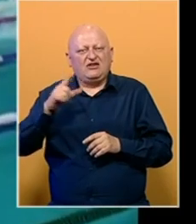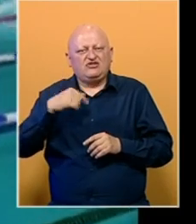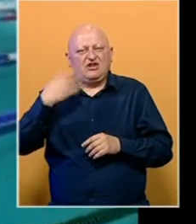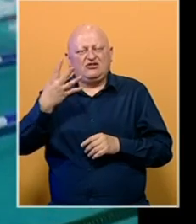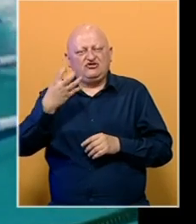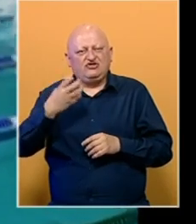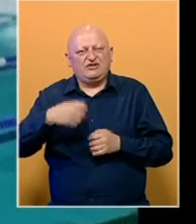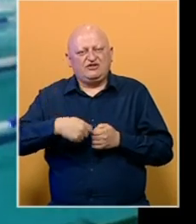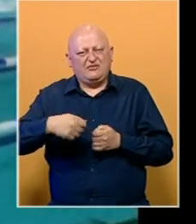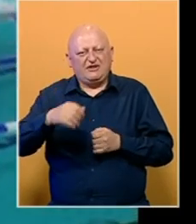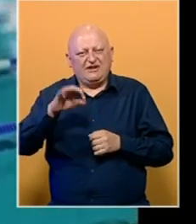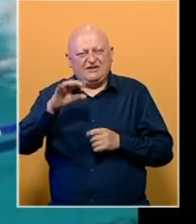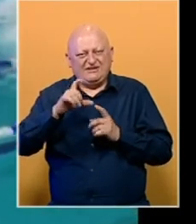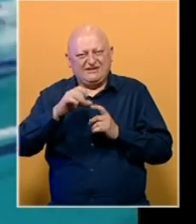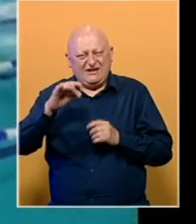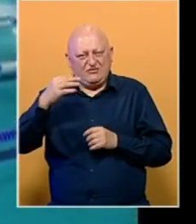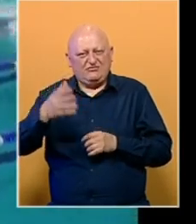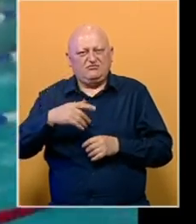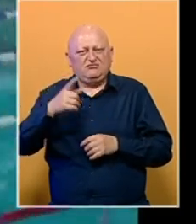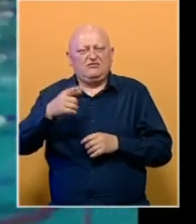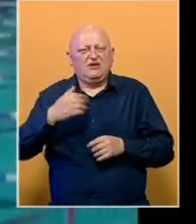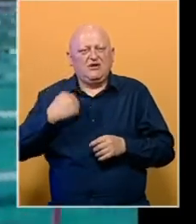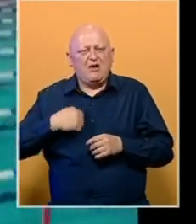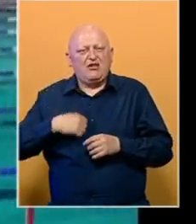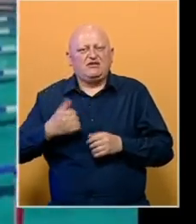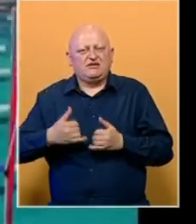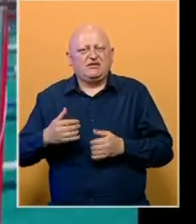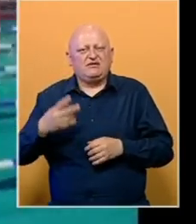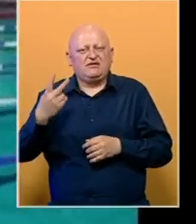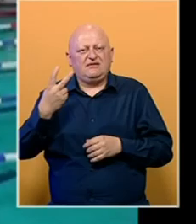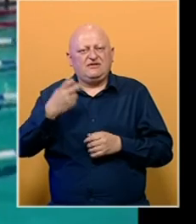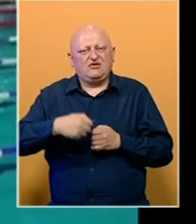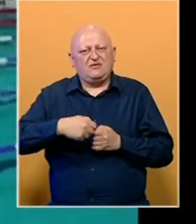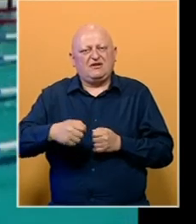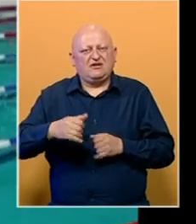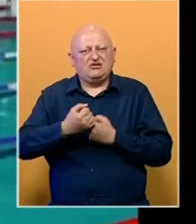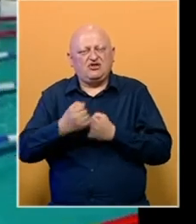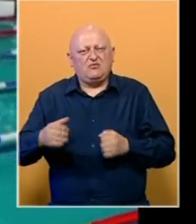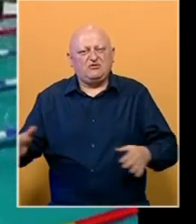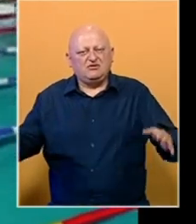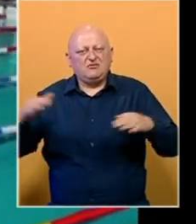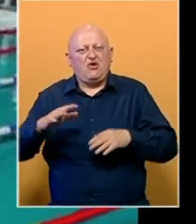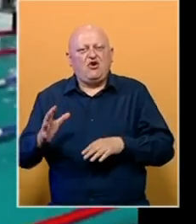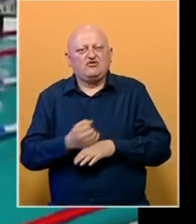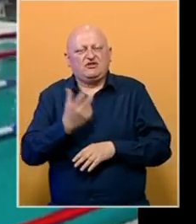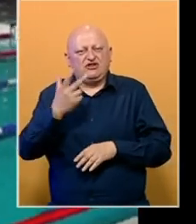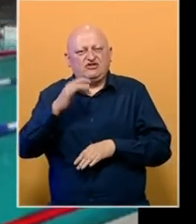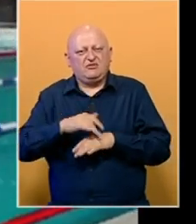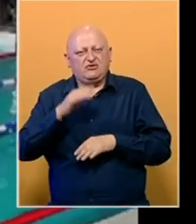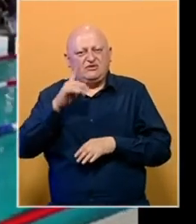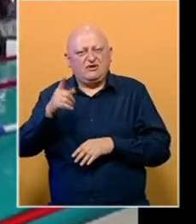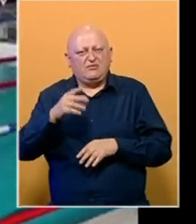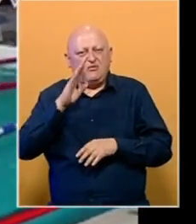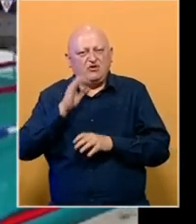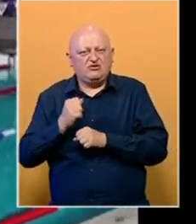Nakon srebra na 400 metara slobodno talentovani Banja Lučanin je danas u trci na 200 metara slobodnim stilom osvojio treće